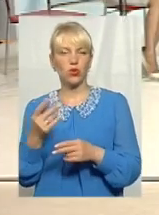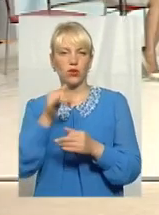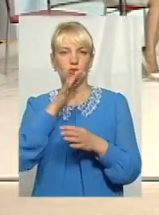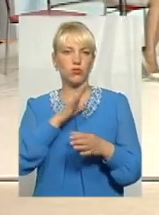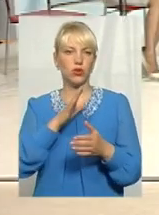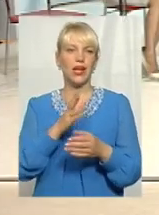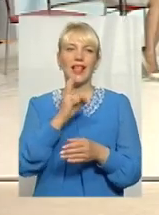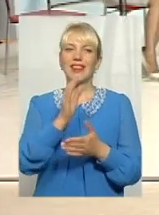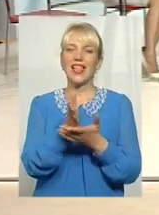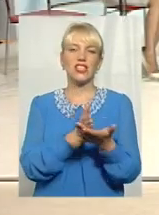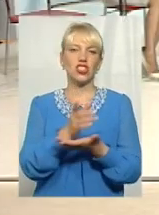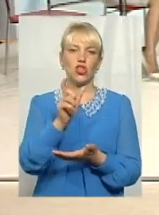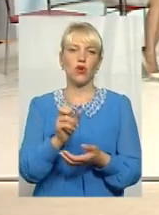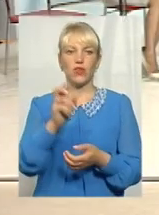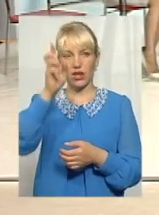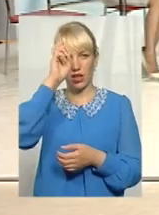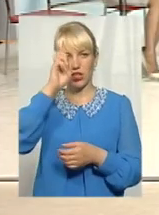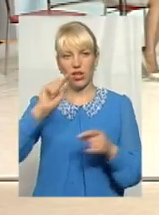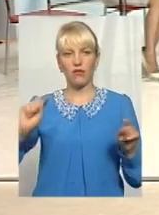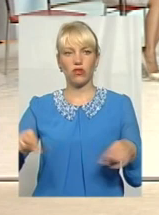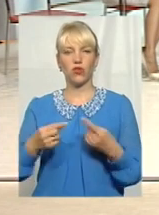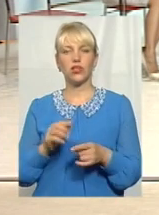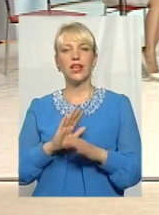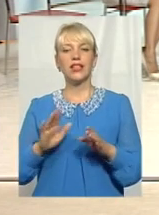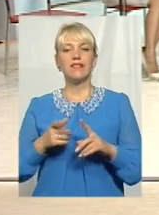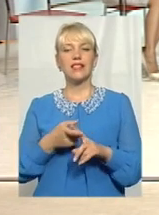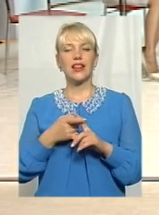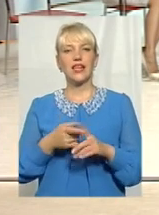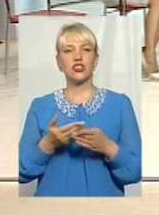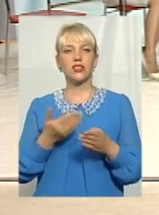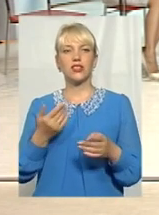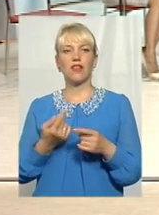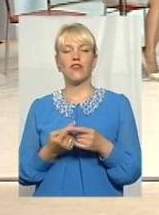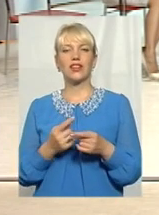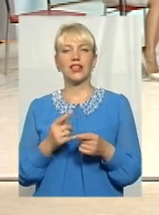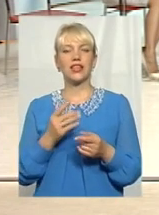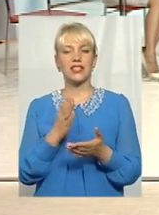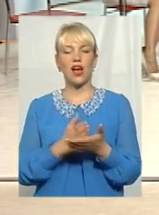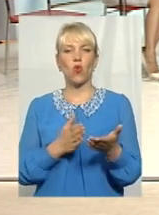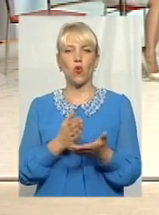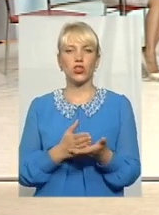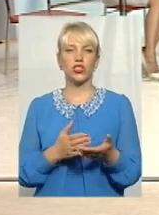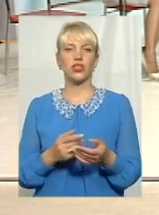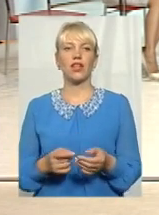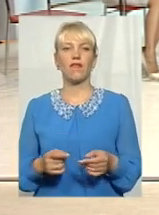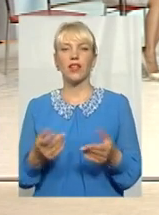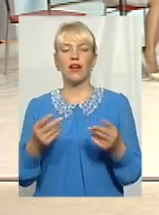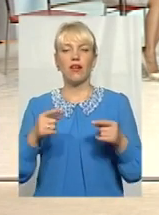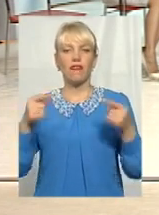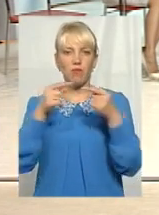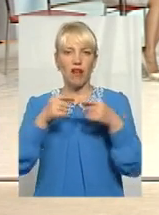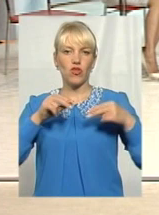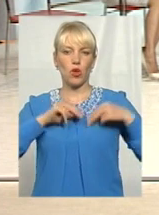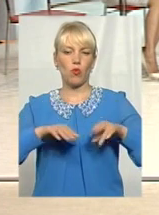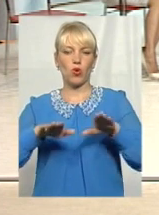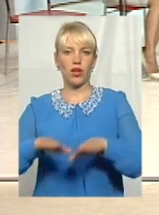чиновник, а вже державотворець. Тому що не в залежності від знаходження в певному кріслі, ми розуміємо,